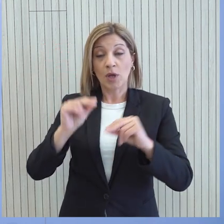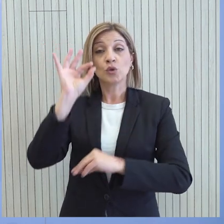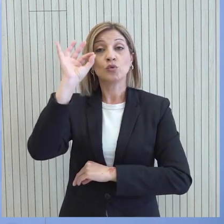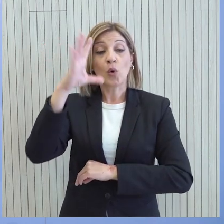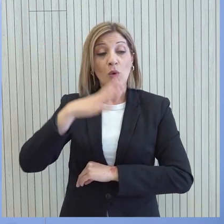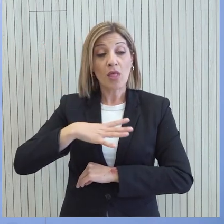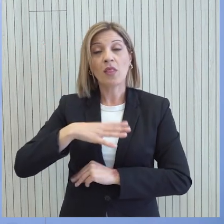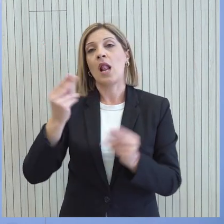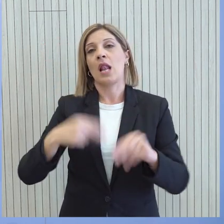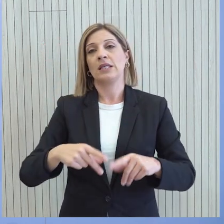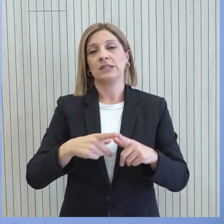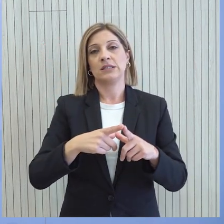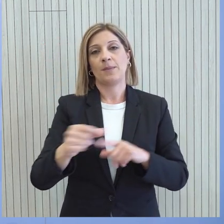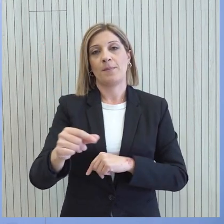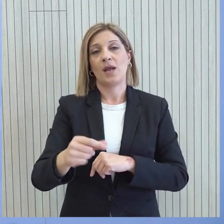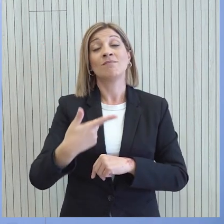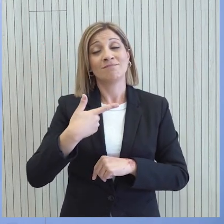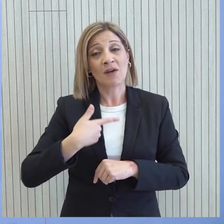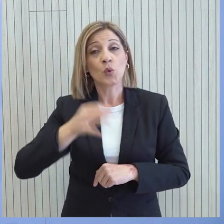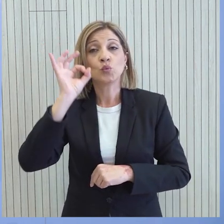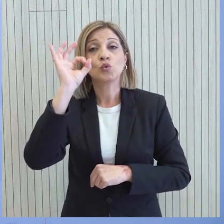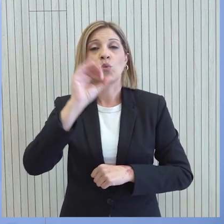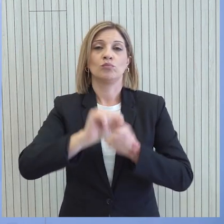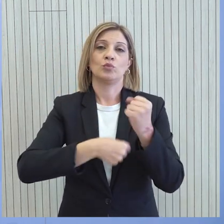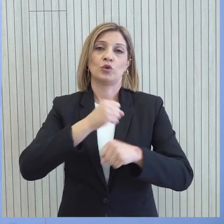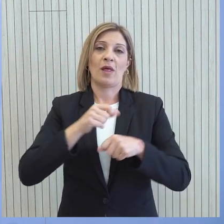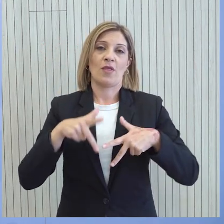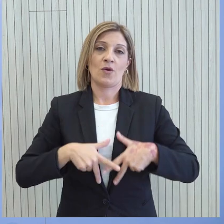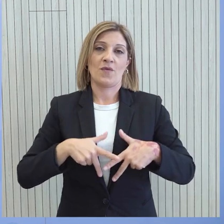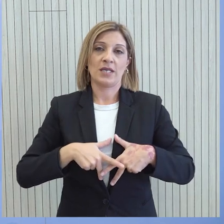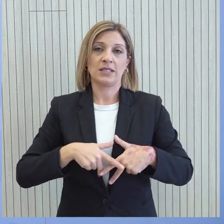οριστική επίλυση του Κυπριακού, βρίσκονται στον πυρήνα των προσπάθειών μας.